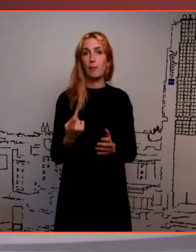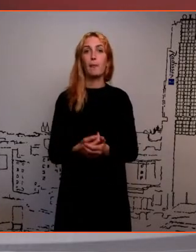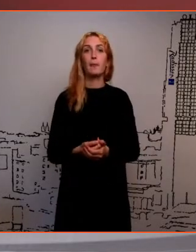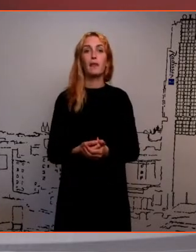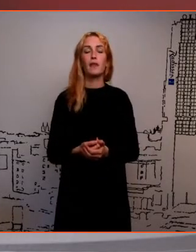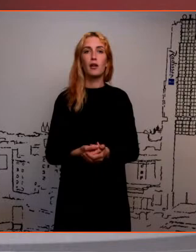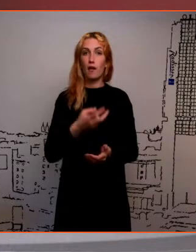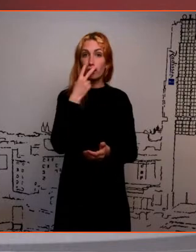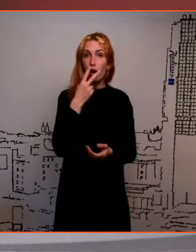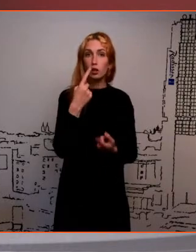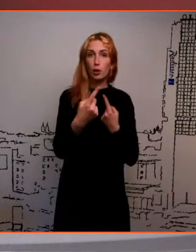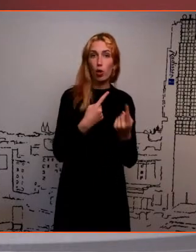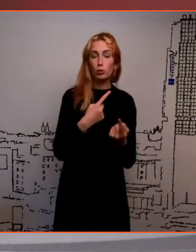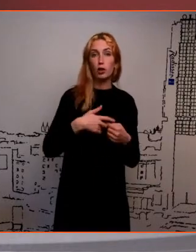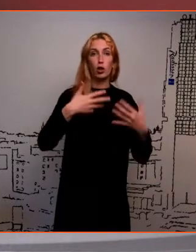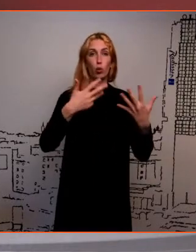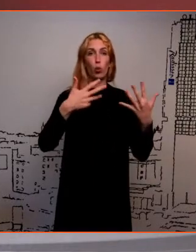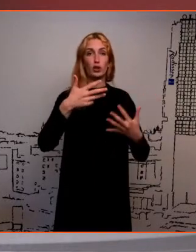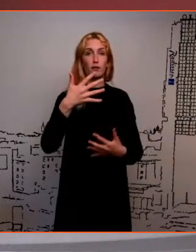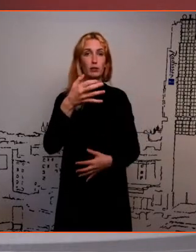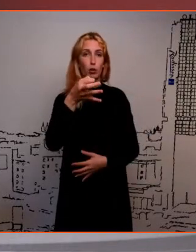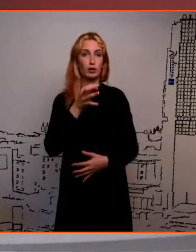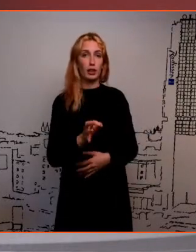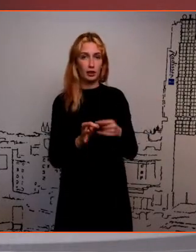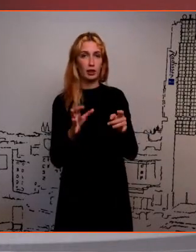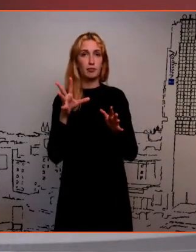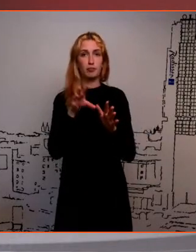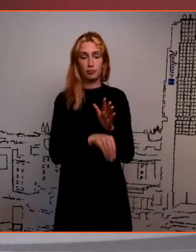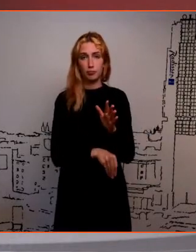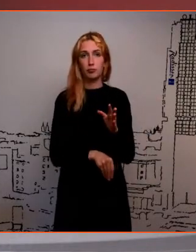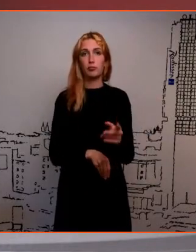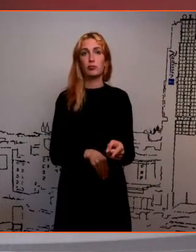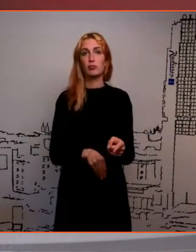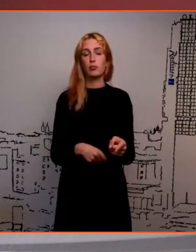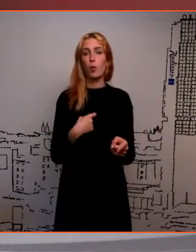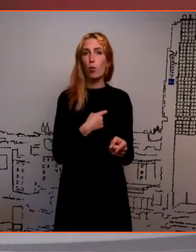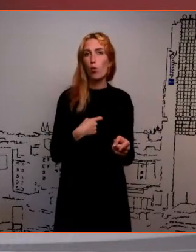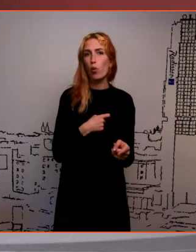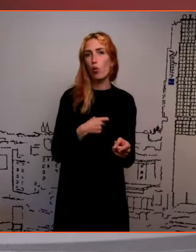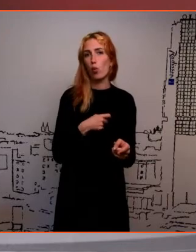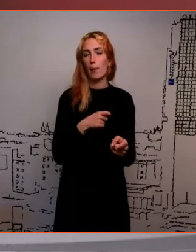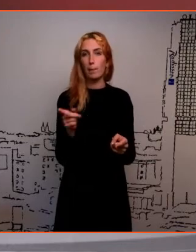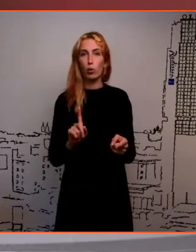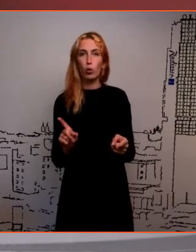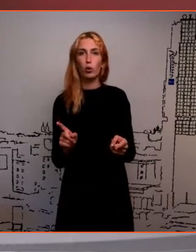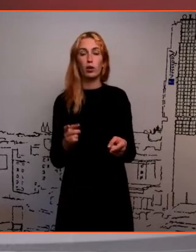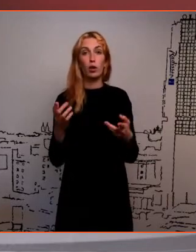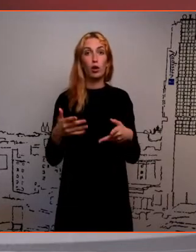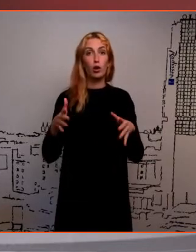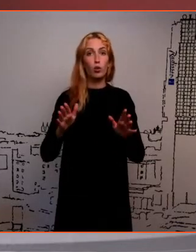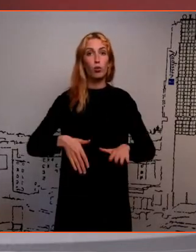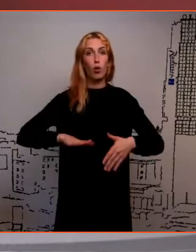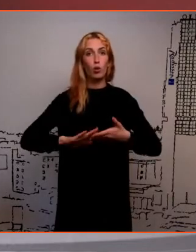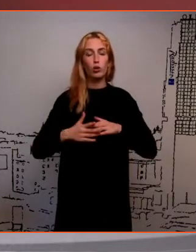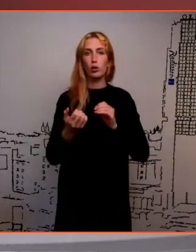vaatan oma nõustamisi, siis 95% nendest kirjutab Moonika Sutreb on murelised, kes juba on seal, et nad ei